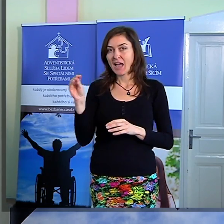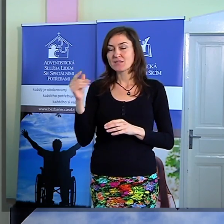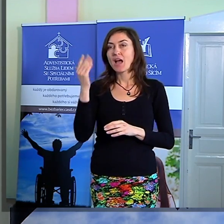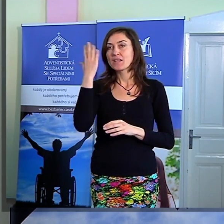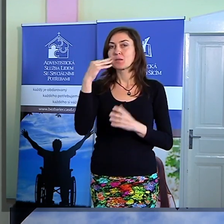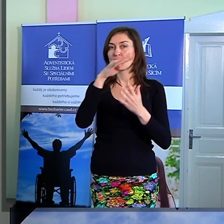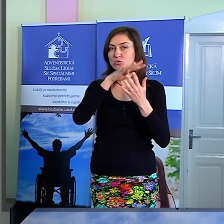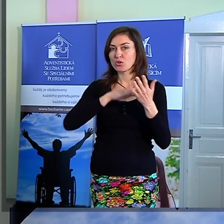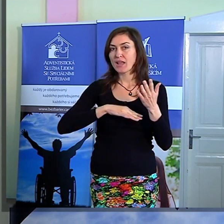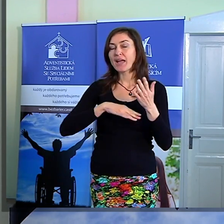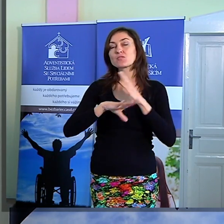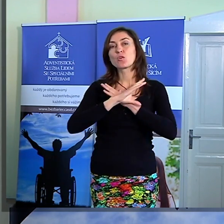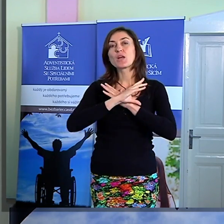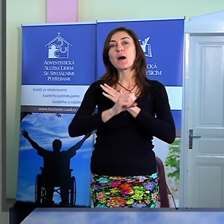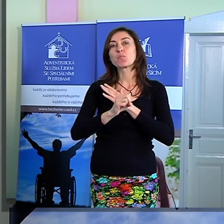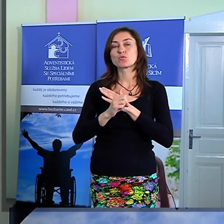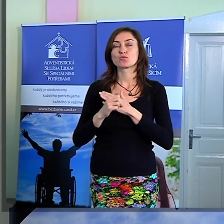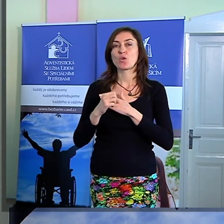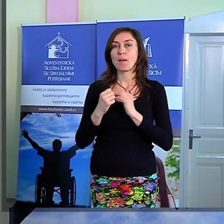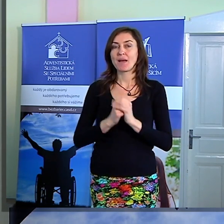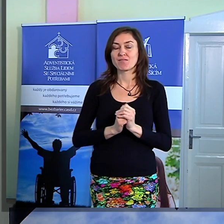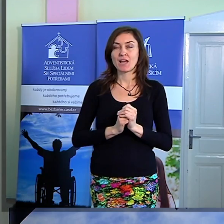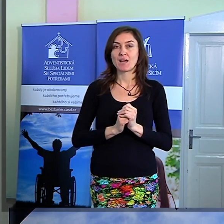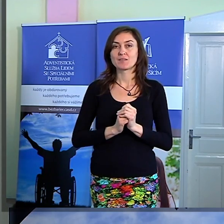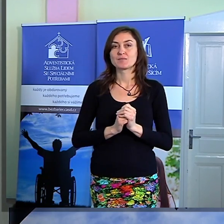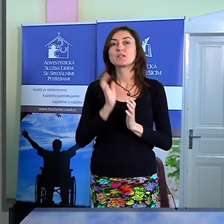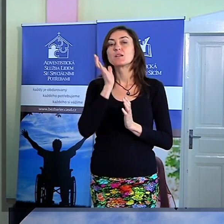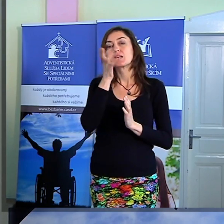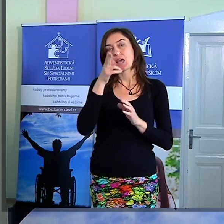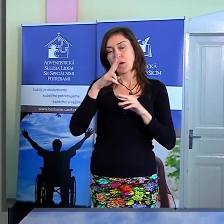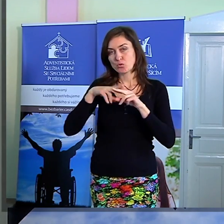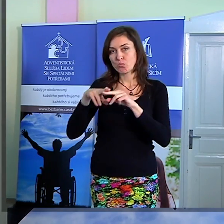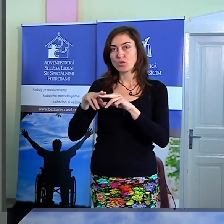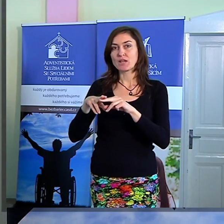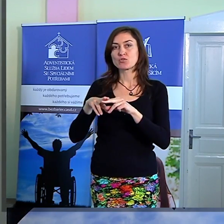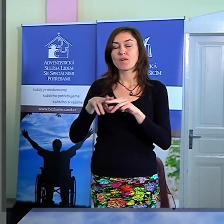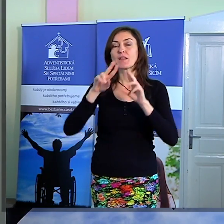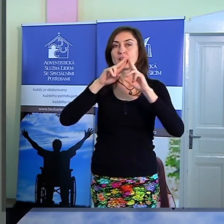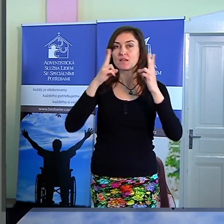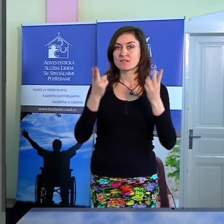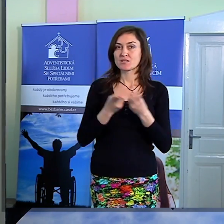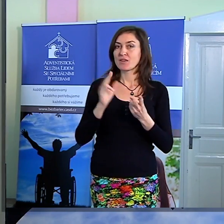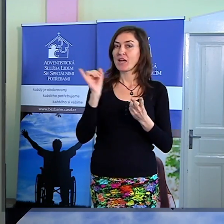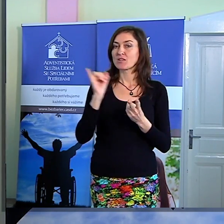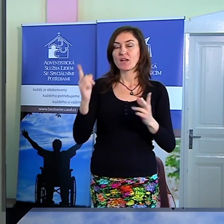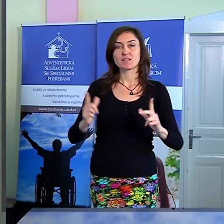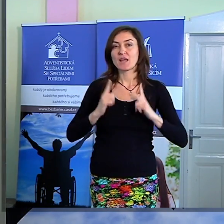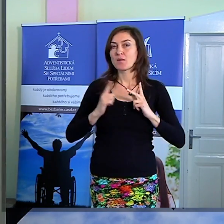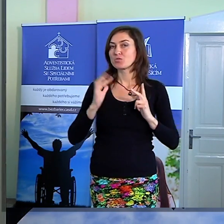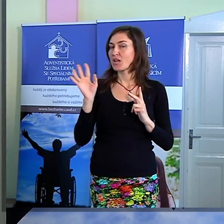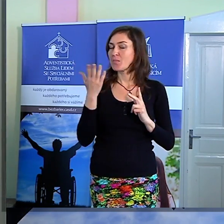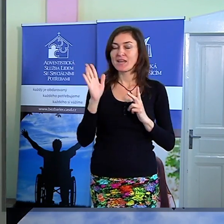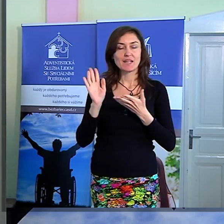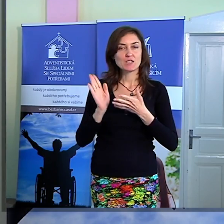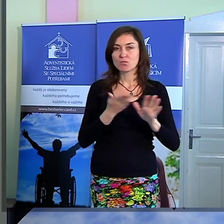a já chci pokračovat z textů od Apoštola Pavla. Svět, ve kterém žijeme, není úplně v pořádku.